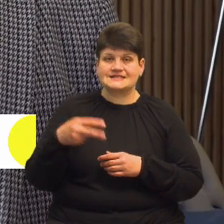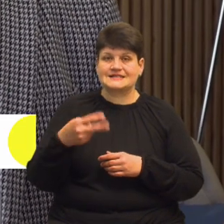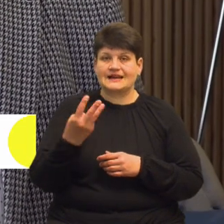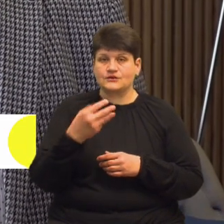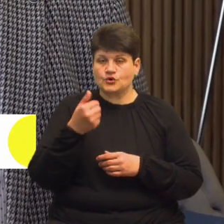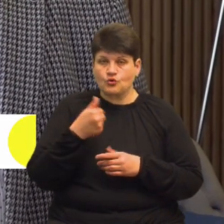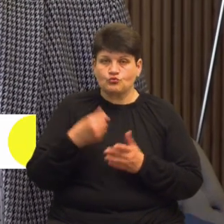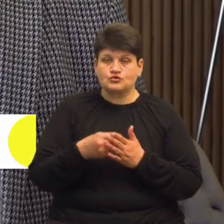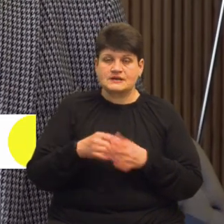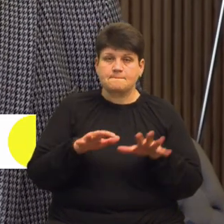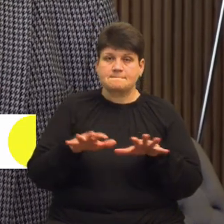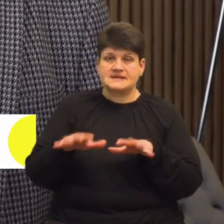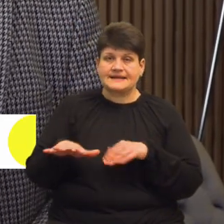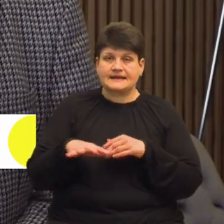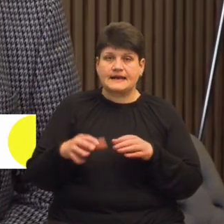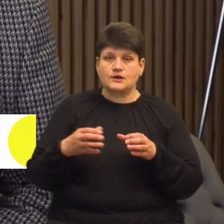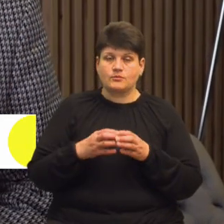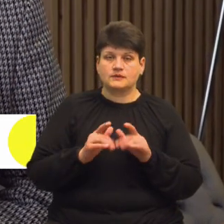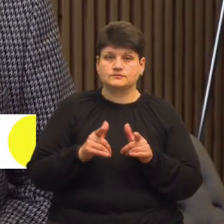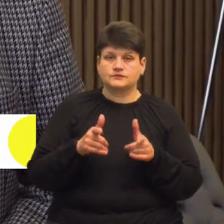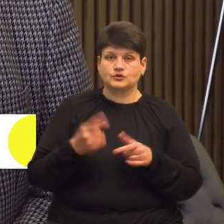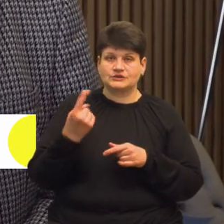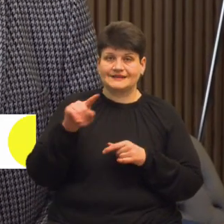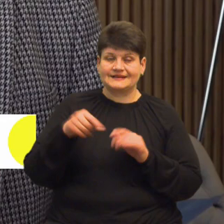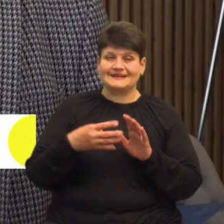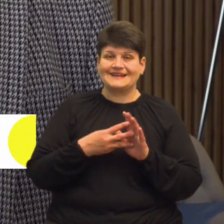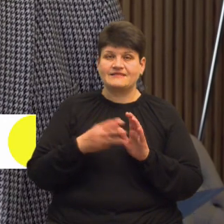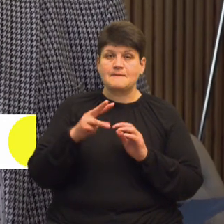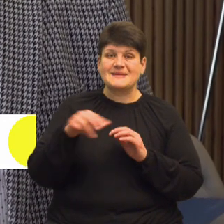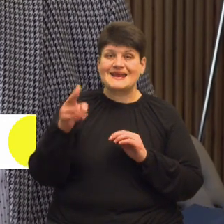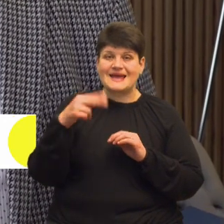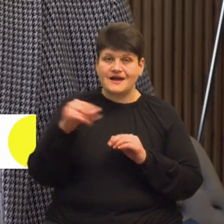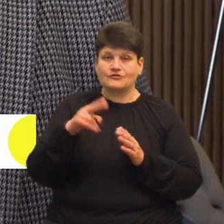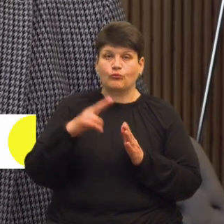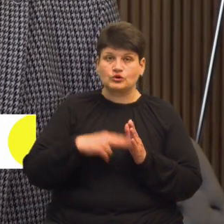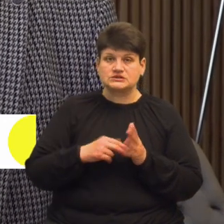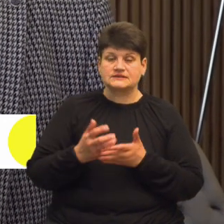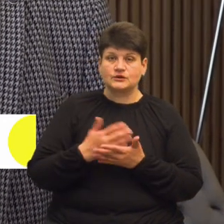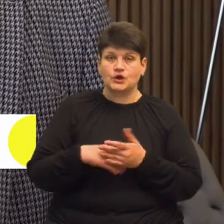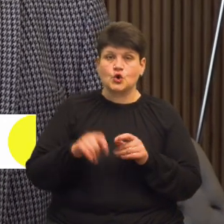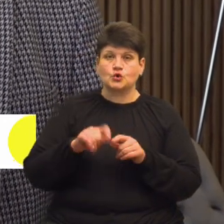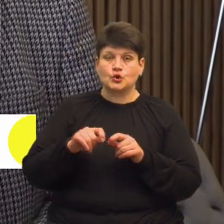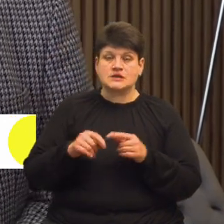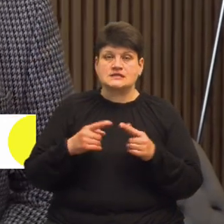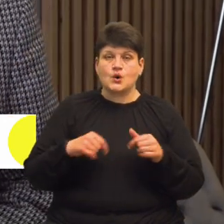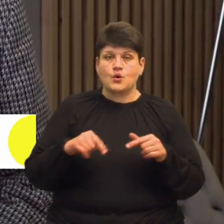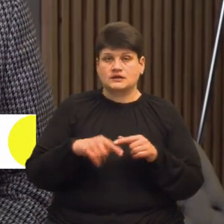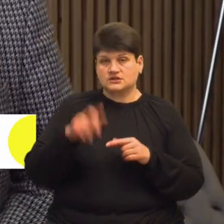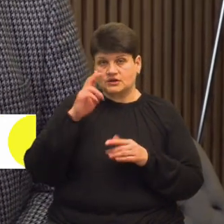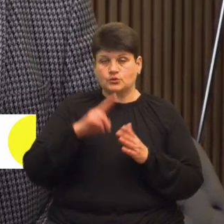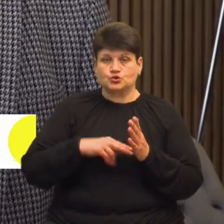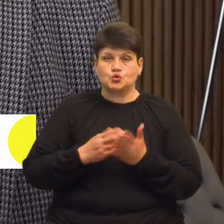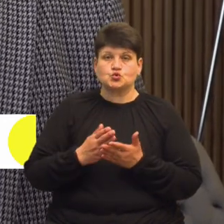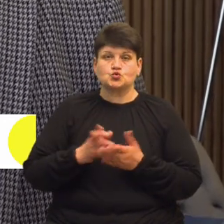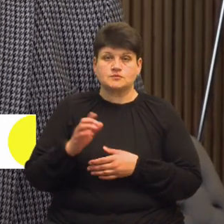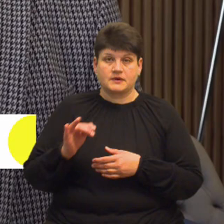до бюджетів місцевих територіальних громад надійшло 1,9 мільярда податків і зборів, які контролюються органами Державної податкової служби.